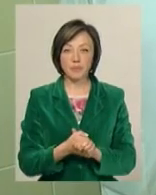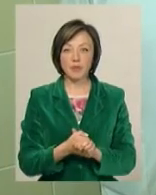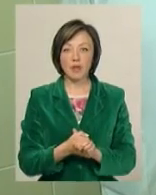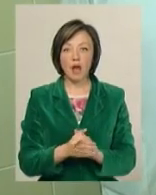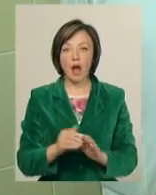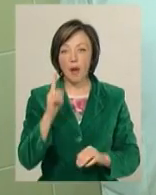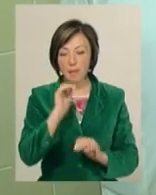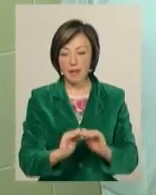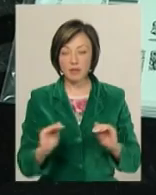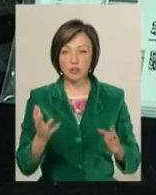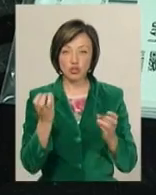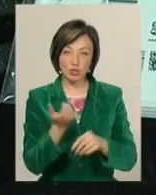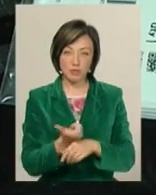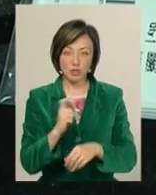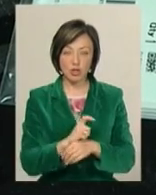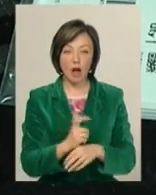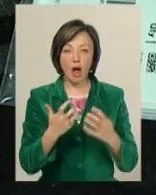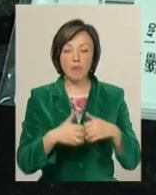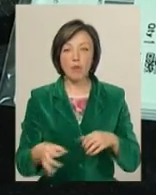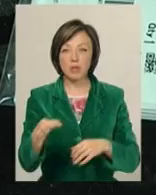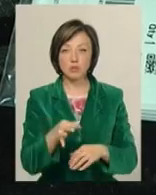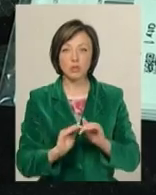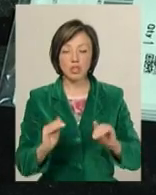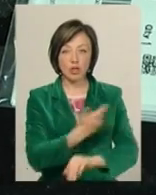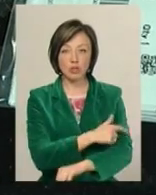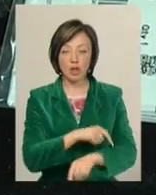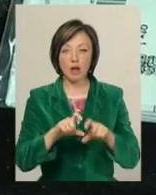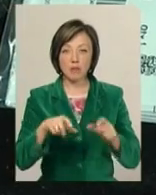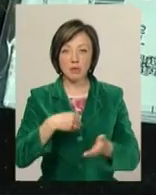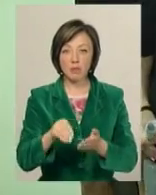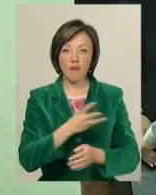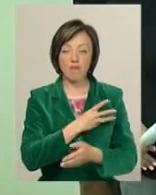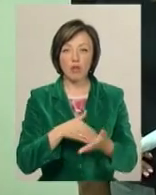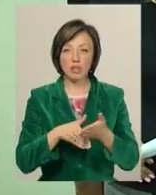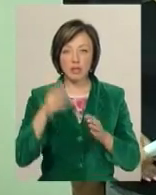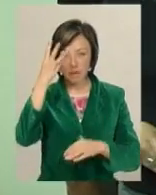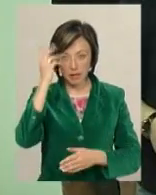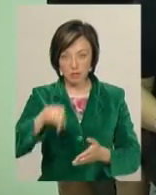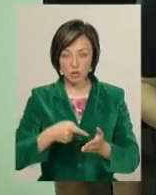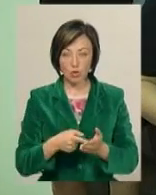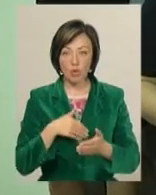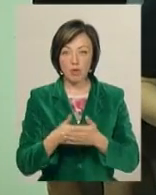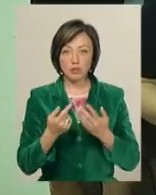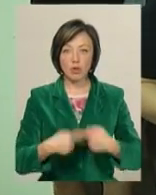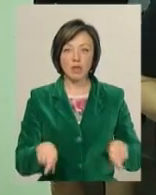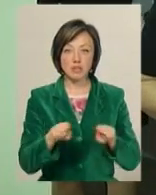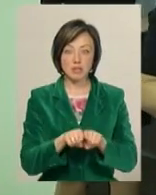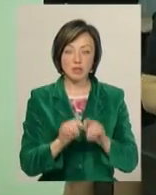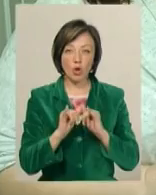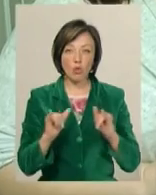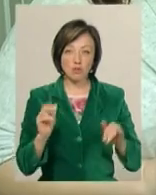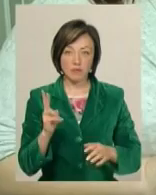маленьким дітям – іще більше. Апарат для обласної дитячої лікарні придбали волонтери із Хмельницької міської громадської організації